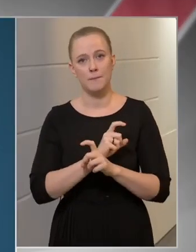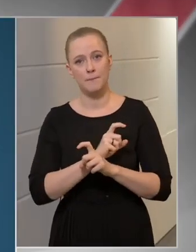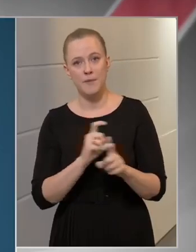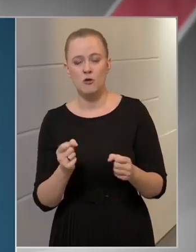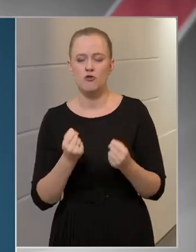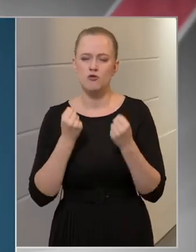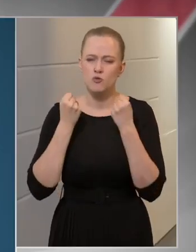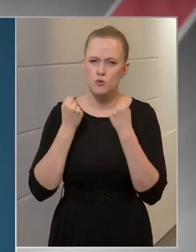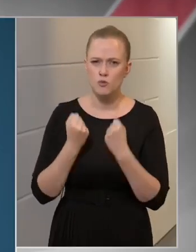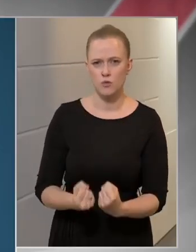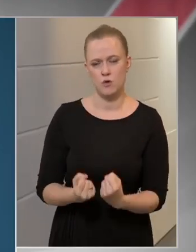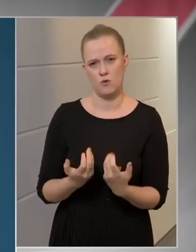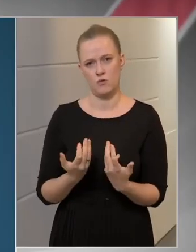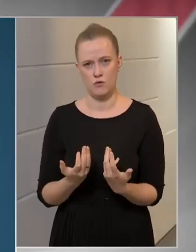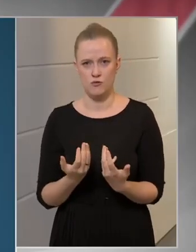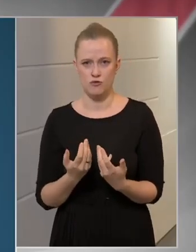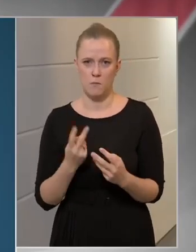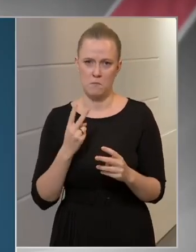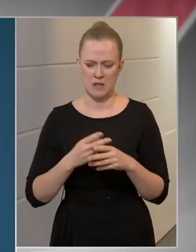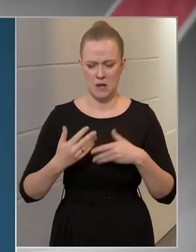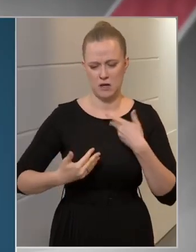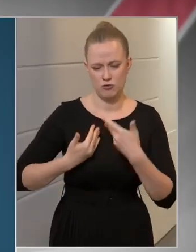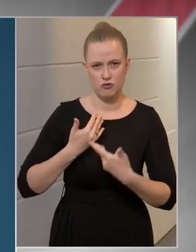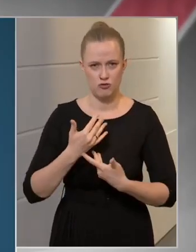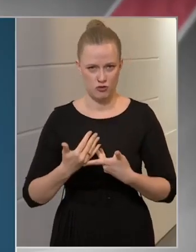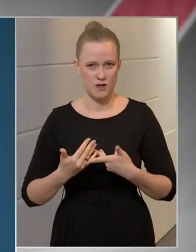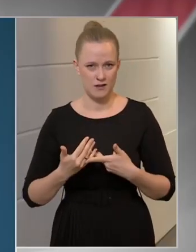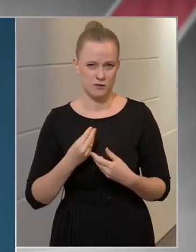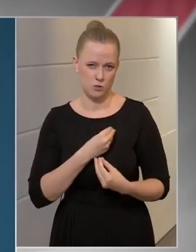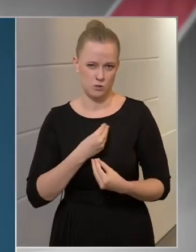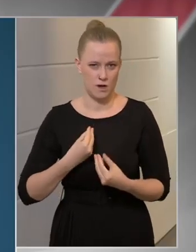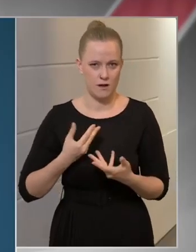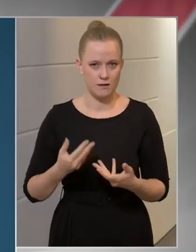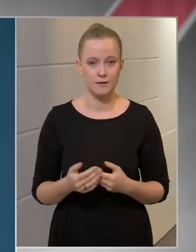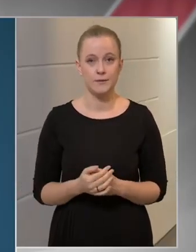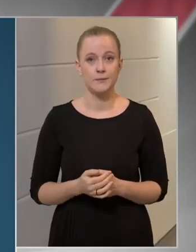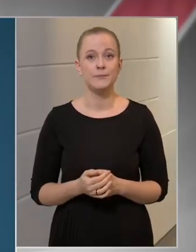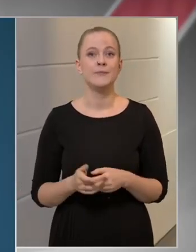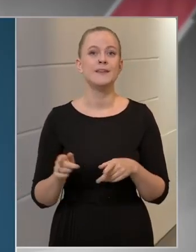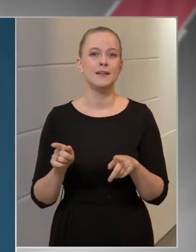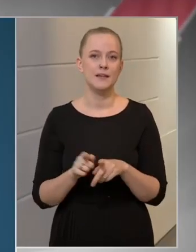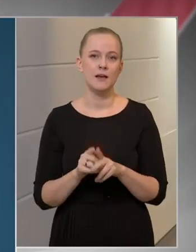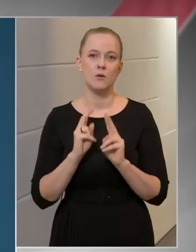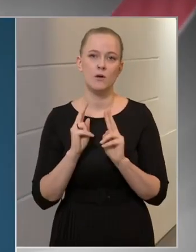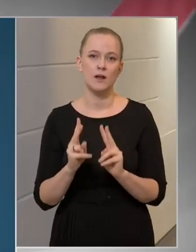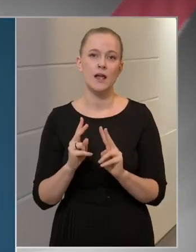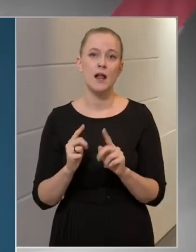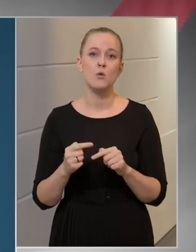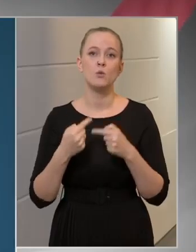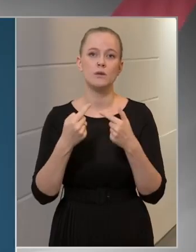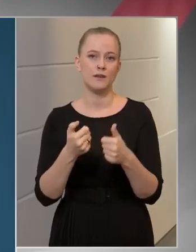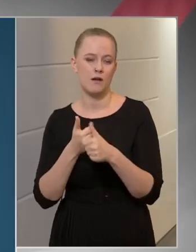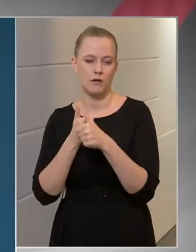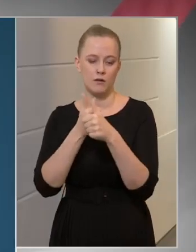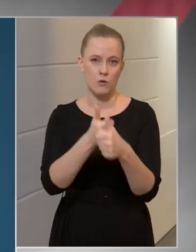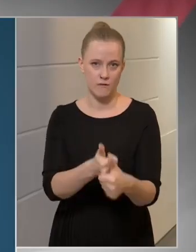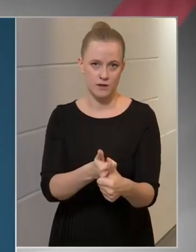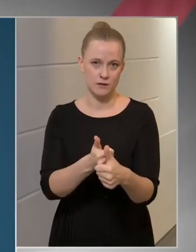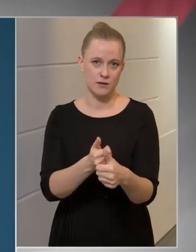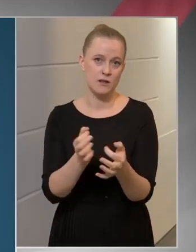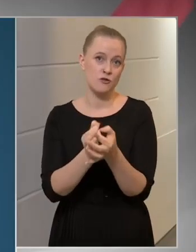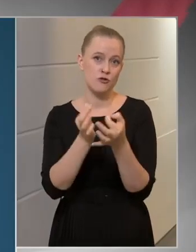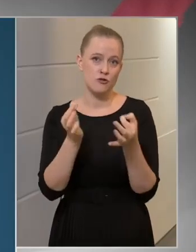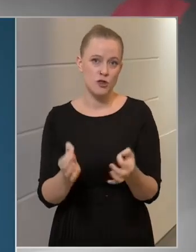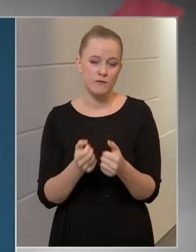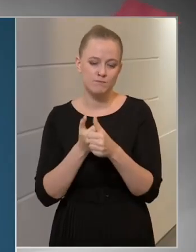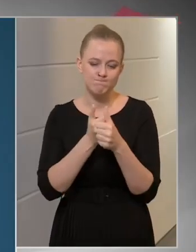súlyosabban zajlik a betegség. Ilyenkor egy utánkövetés következik, nyilvánvalóan követjük